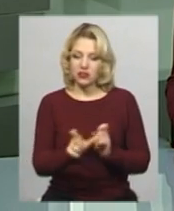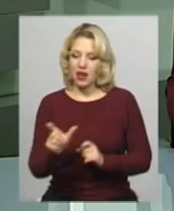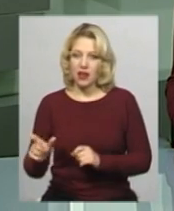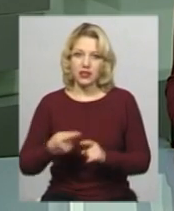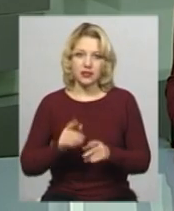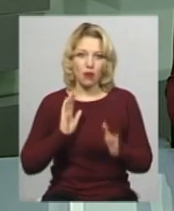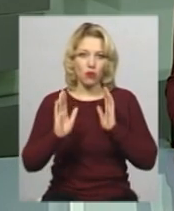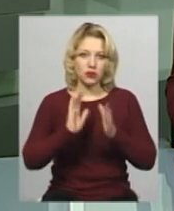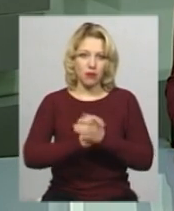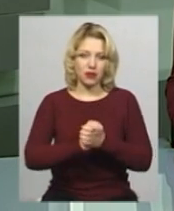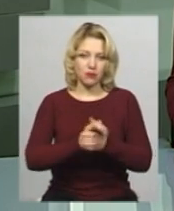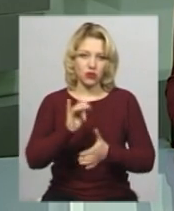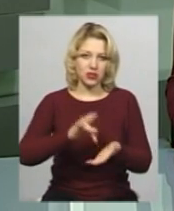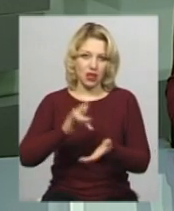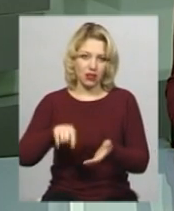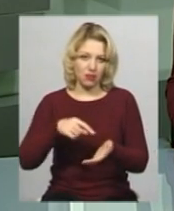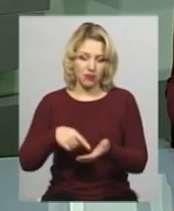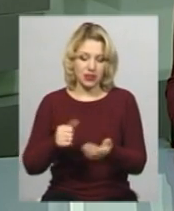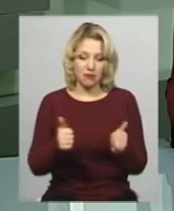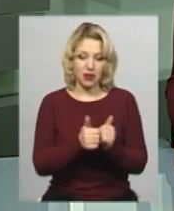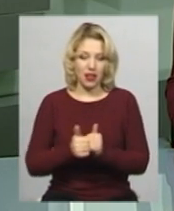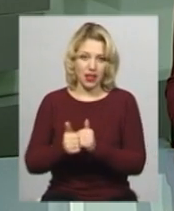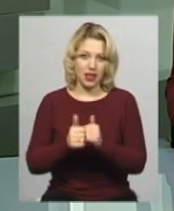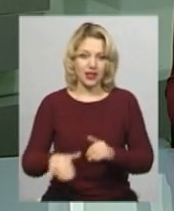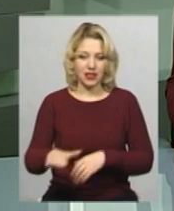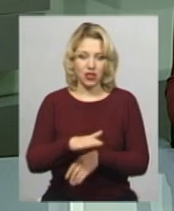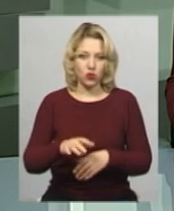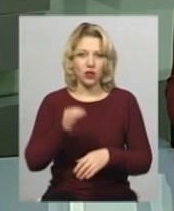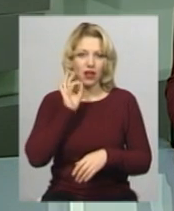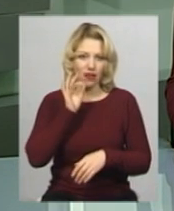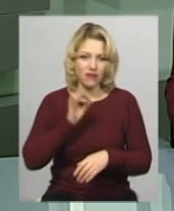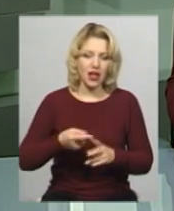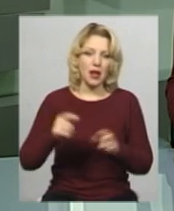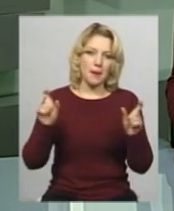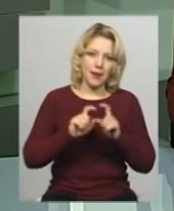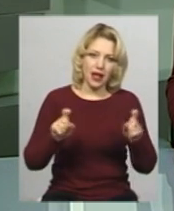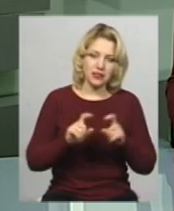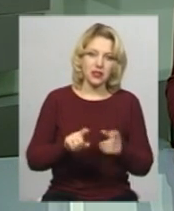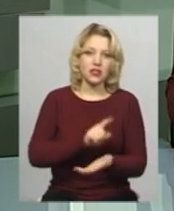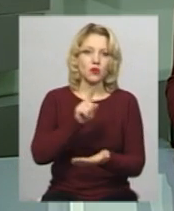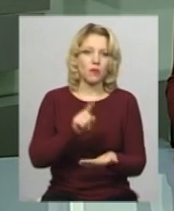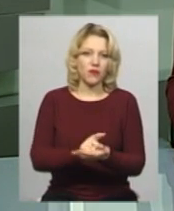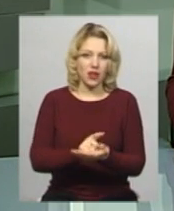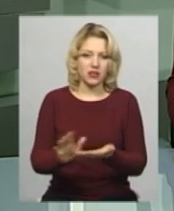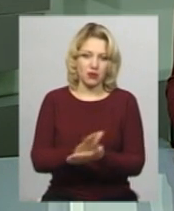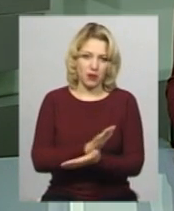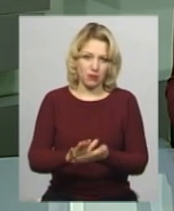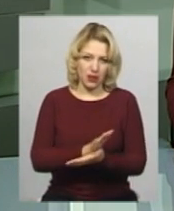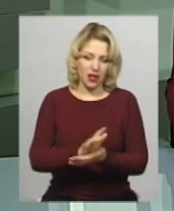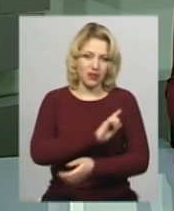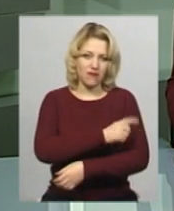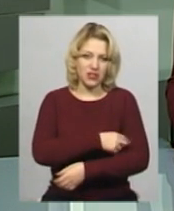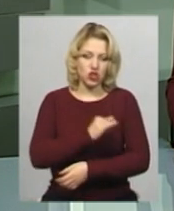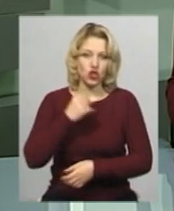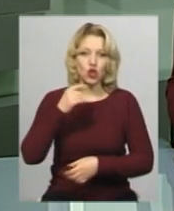це проспект Миру та центр міста. Прилегли території кафе, магазинів, перукарень та інших приватних структур зобов'язані перебирати фізичні та юридичні